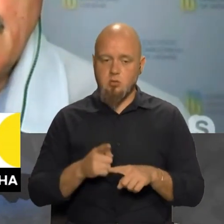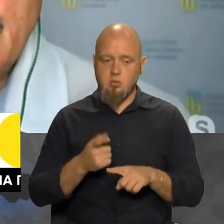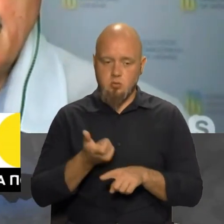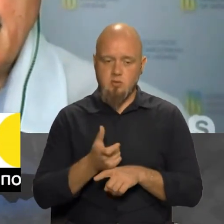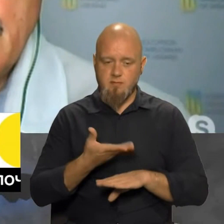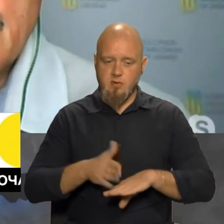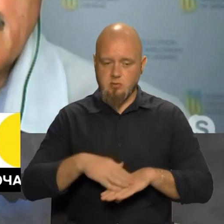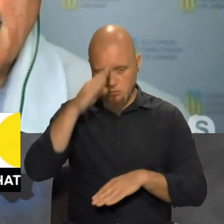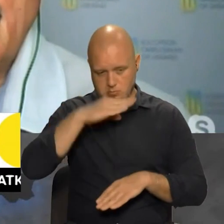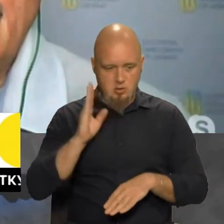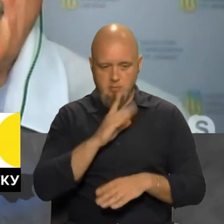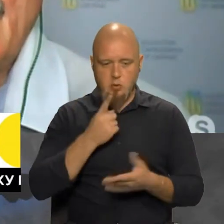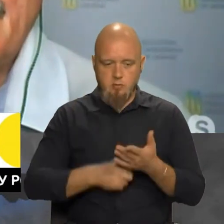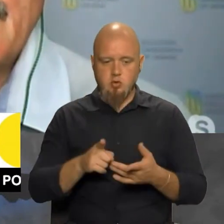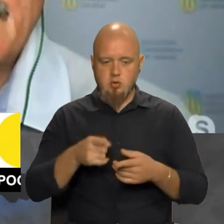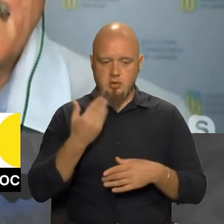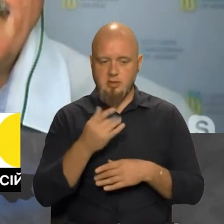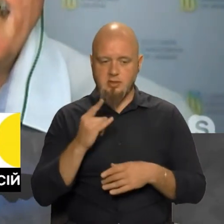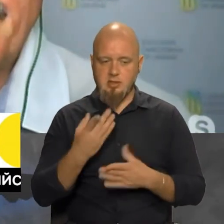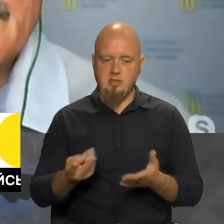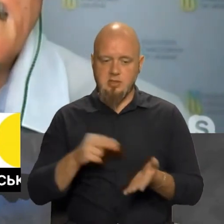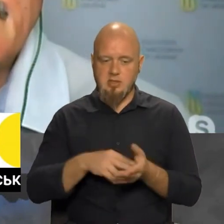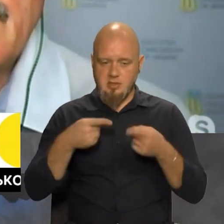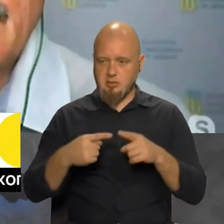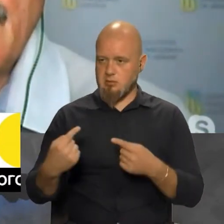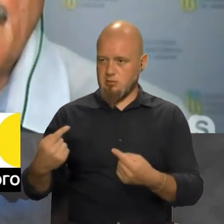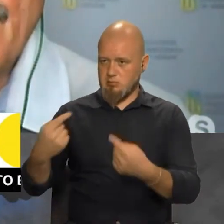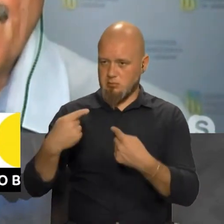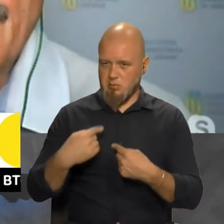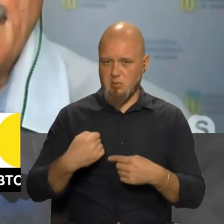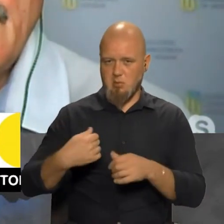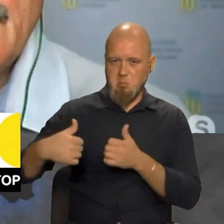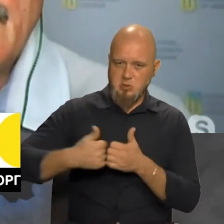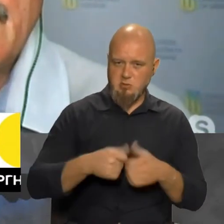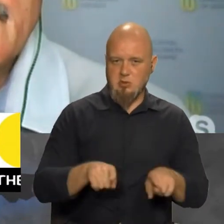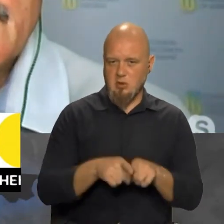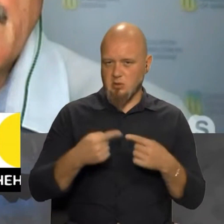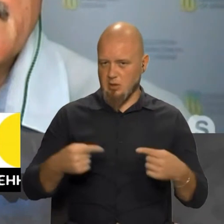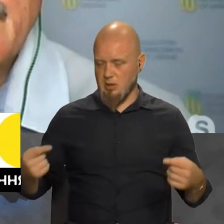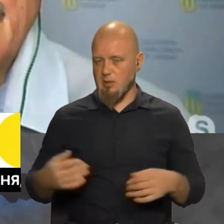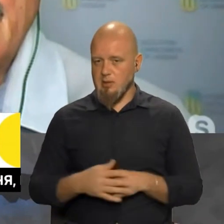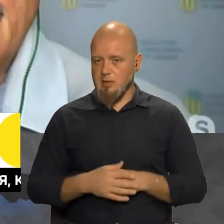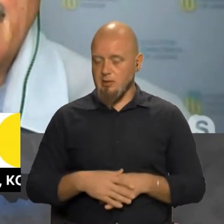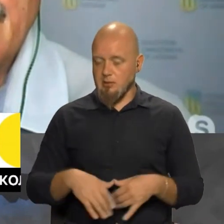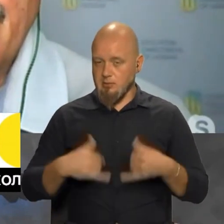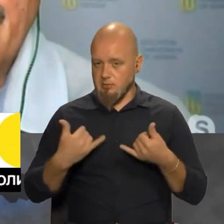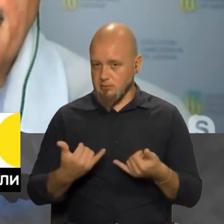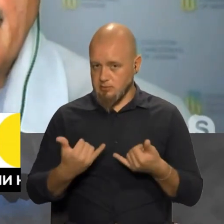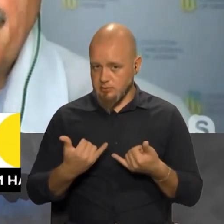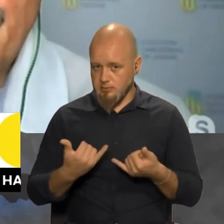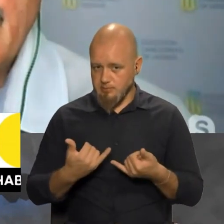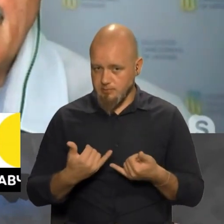довести, що їх дитина дійсно стала об'єктом булінгу, переслідування і так далі. І зараз